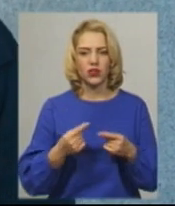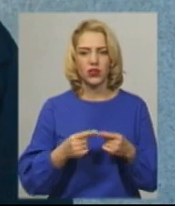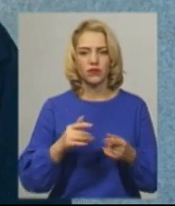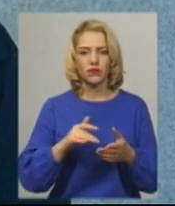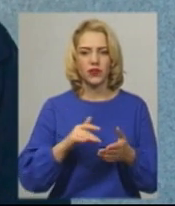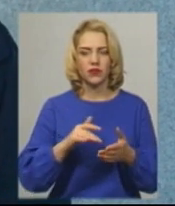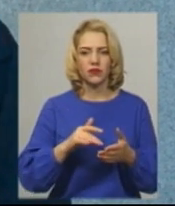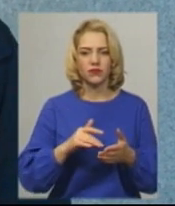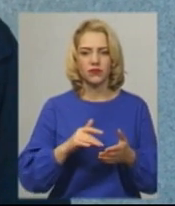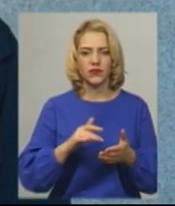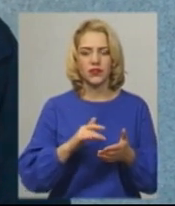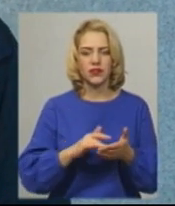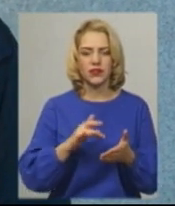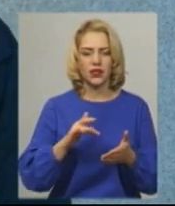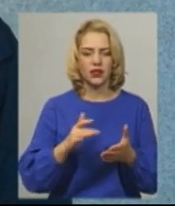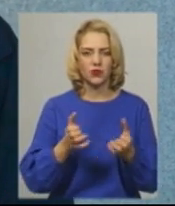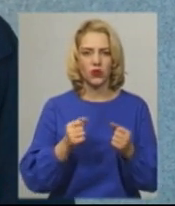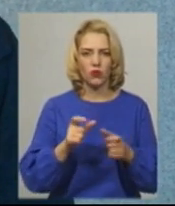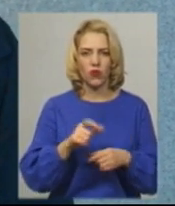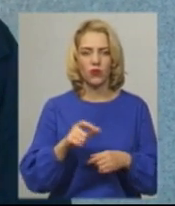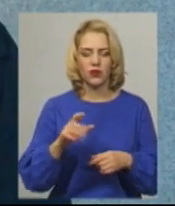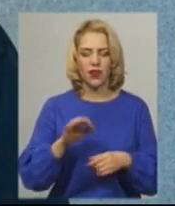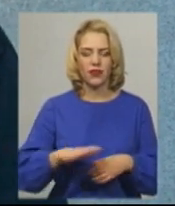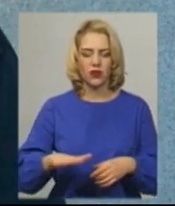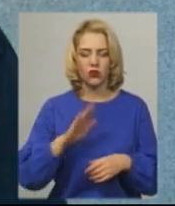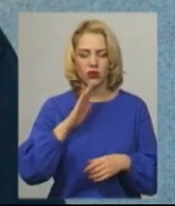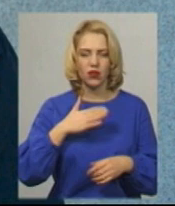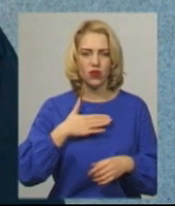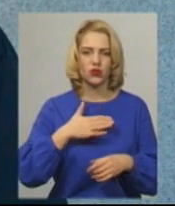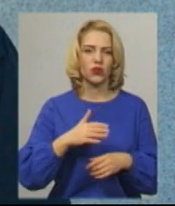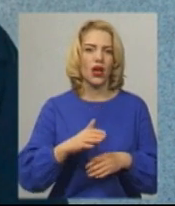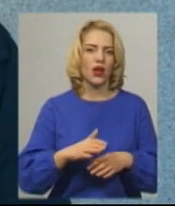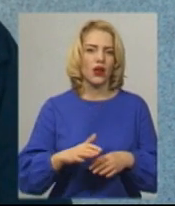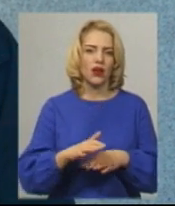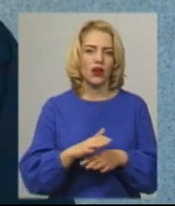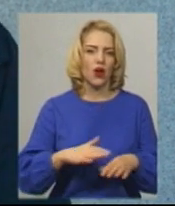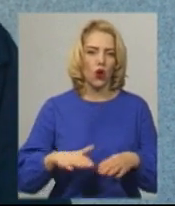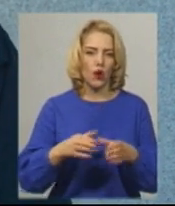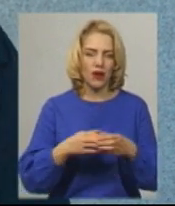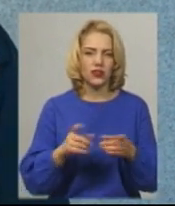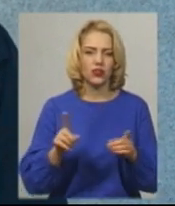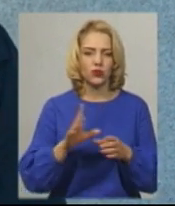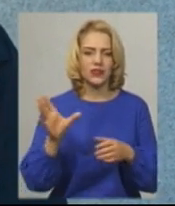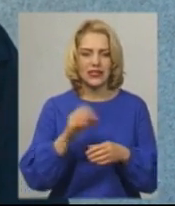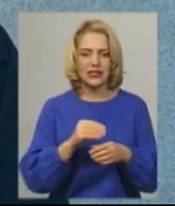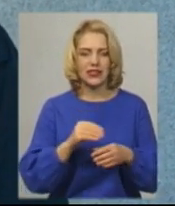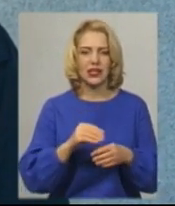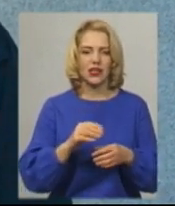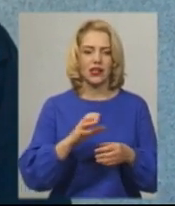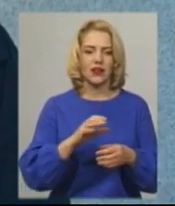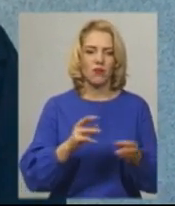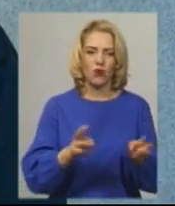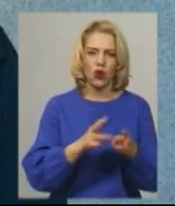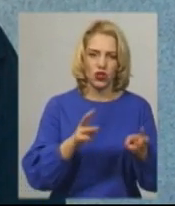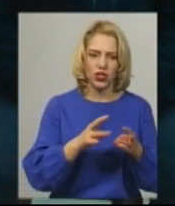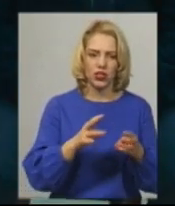безпеки громадян на території нашої громади, щоб всі служби, тобто поліція, медики і пожежні служби